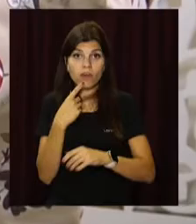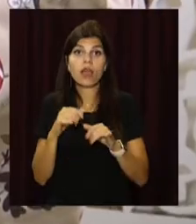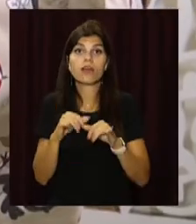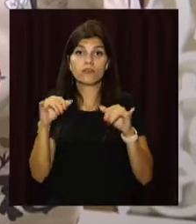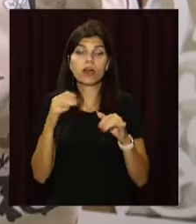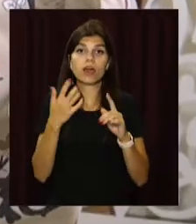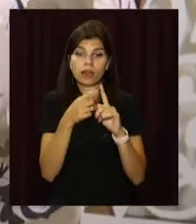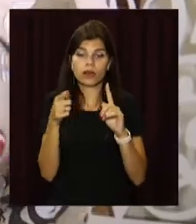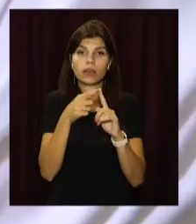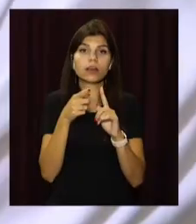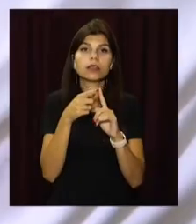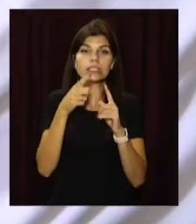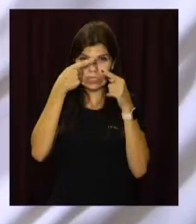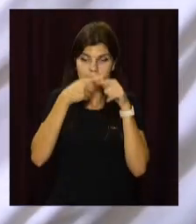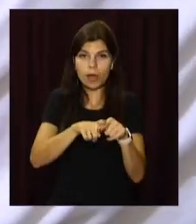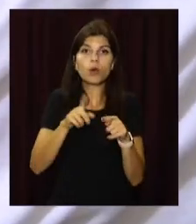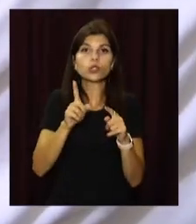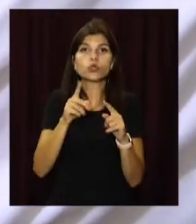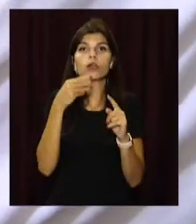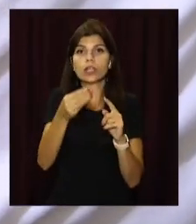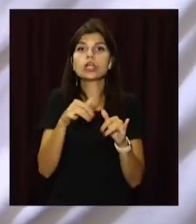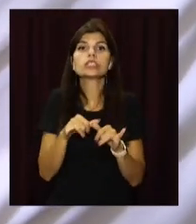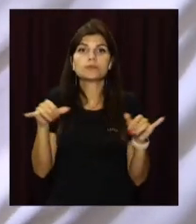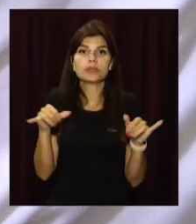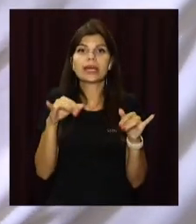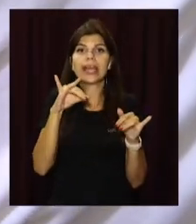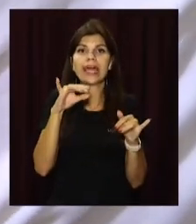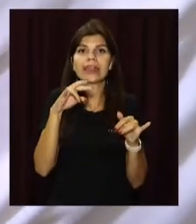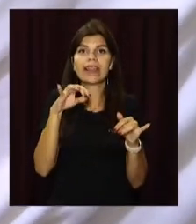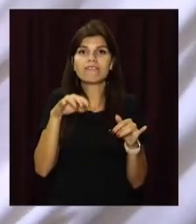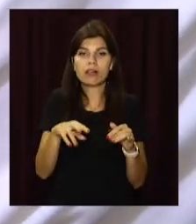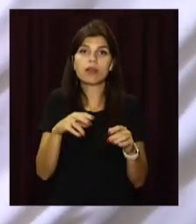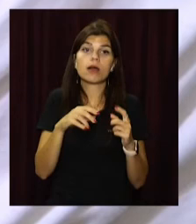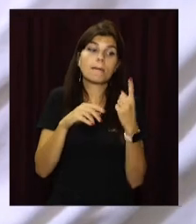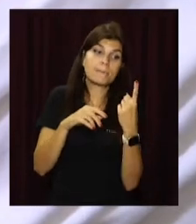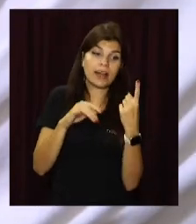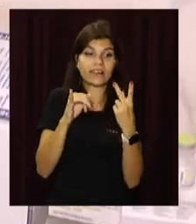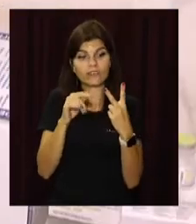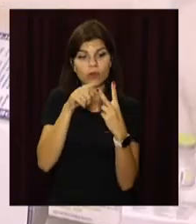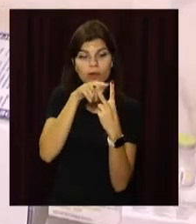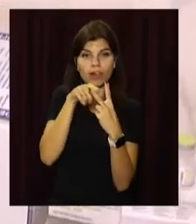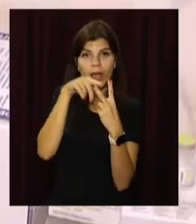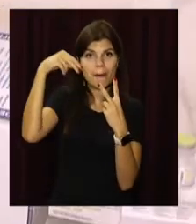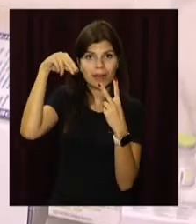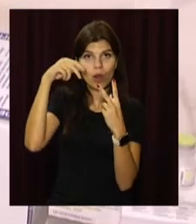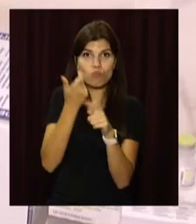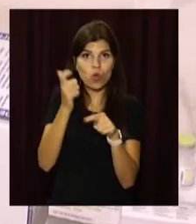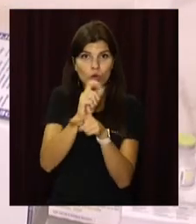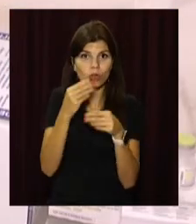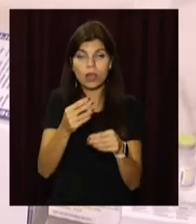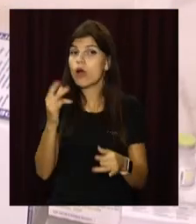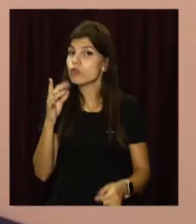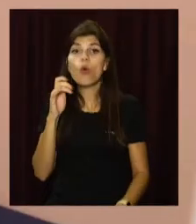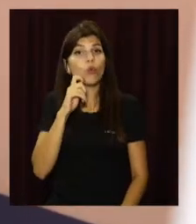використанням схеми імунізації, яка передбачає збільшений інтервал між введенням двох доз препарату. Через те, що в Україні ще